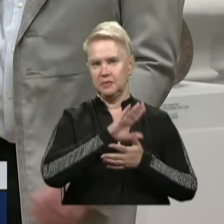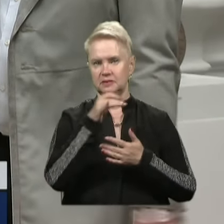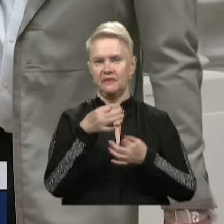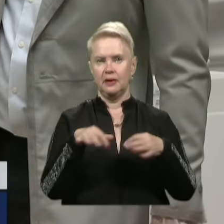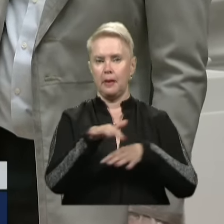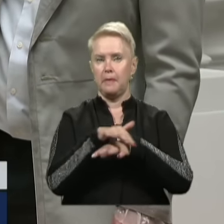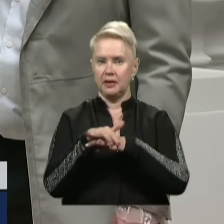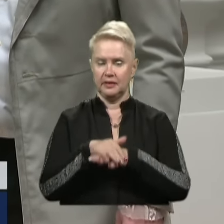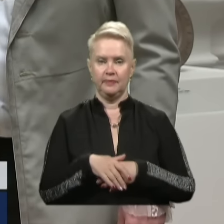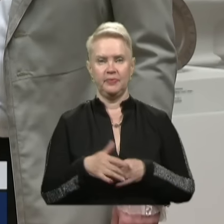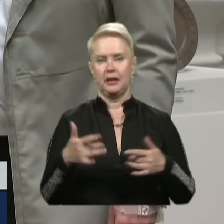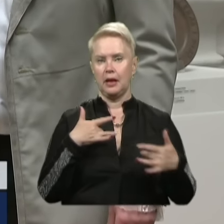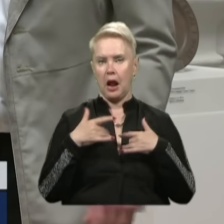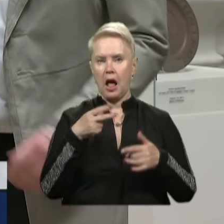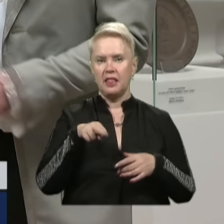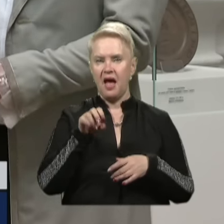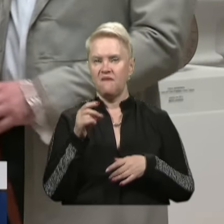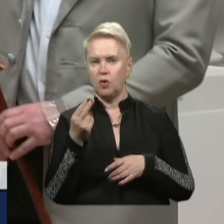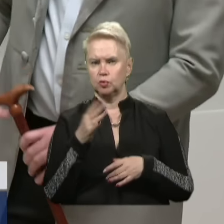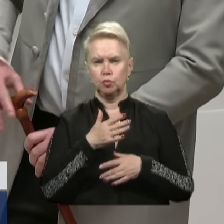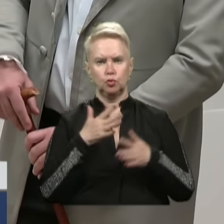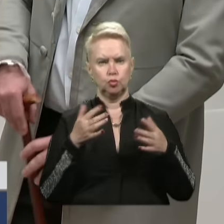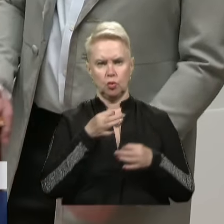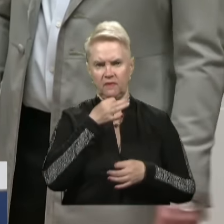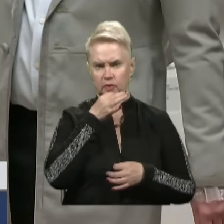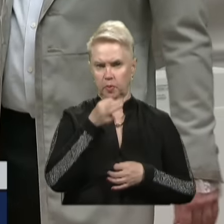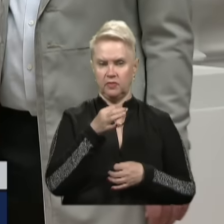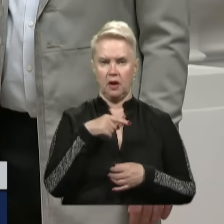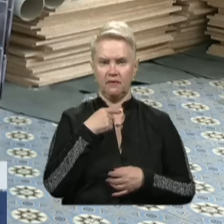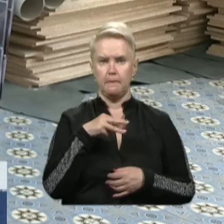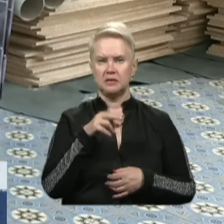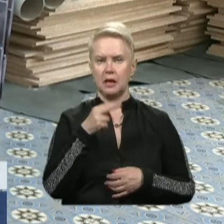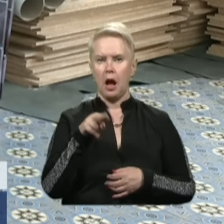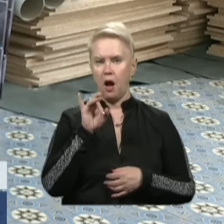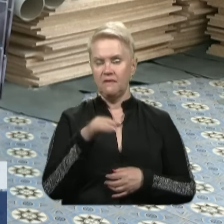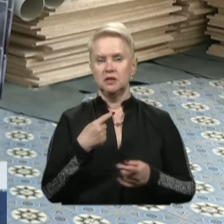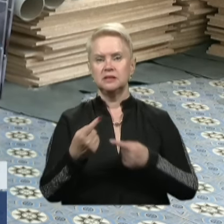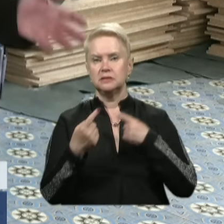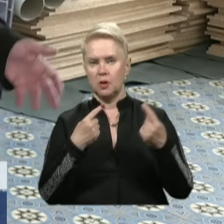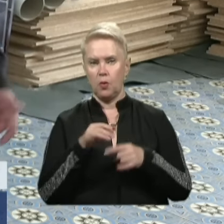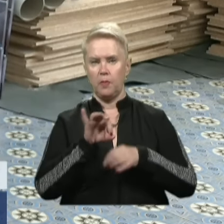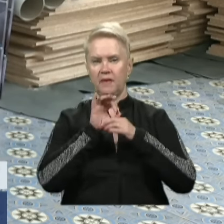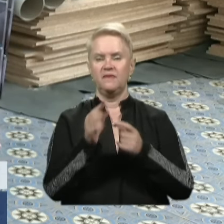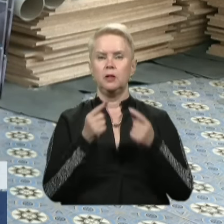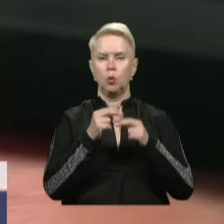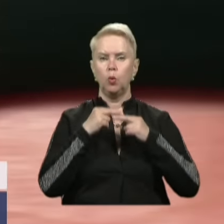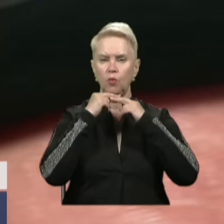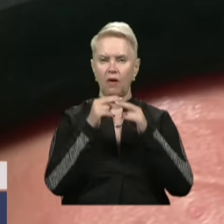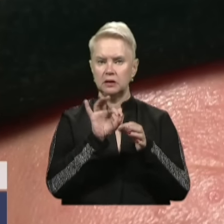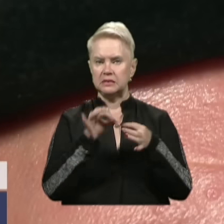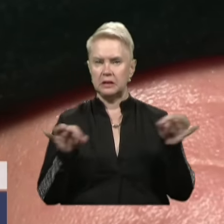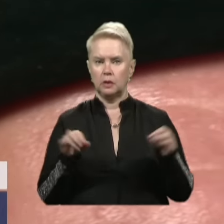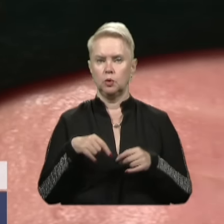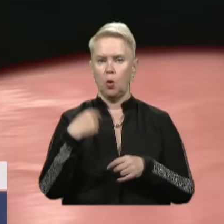майданів. Грати Яворницького дуже відповідально, говорить Максим Кавун. Окрім діалогів, історик приділив велику увагу деталям